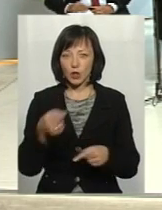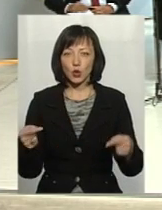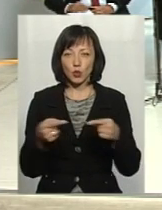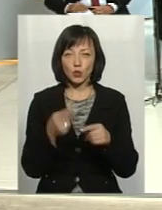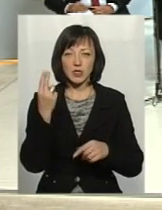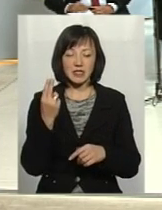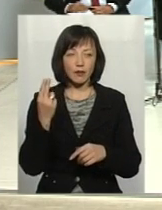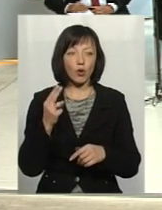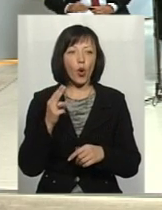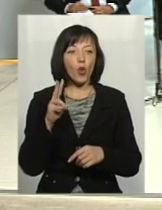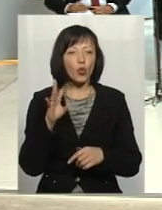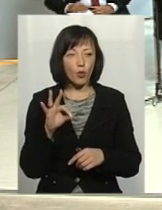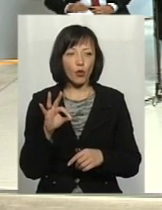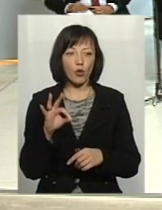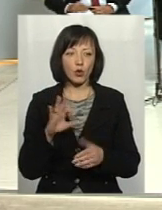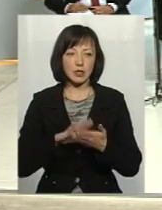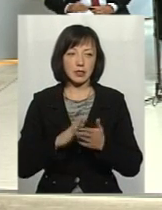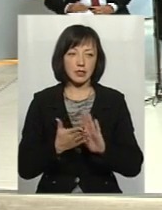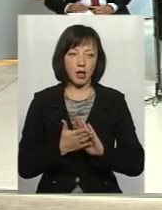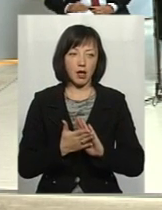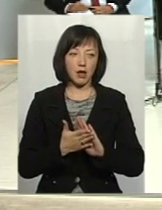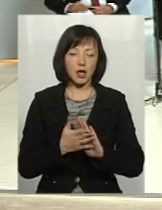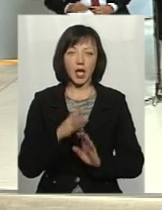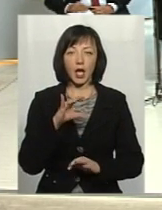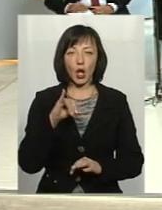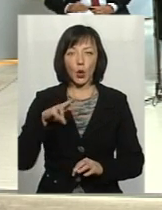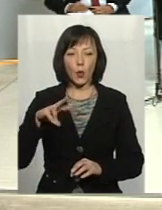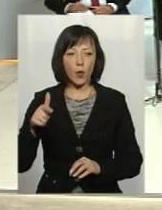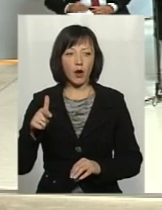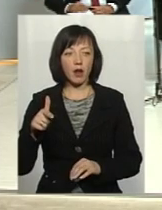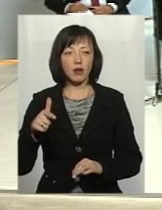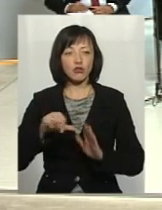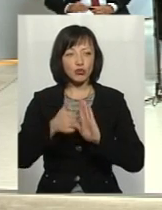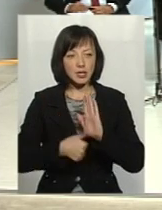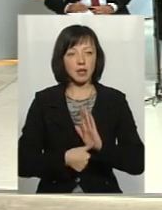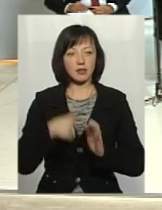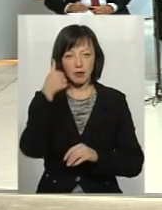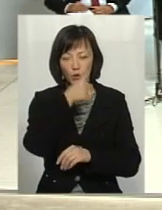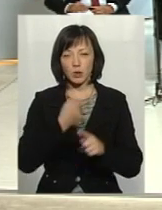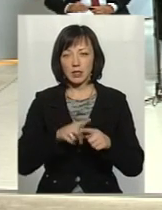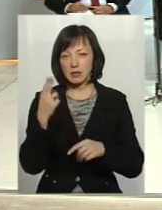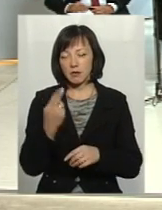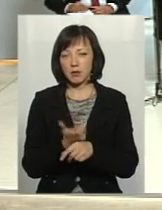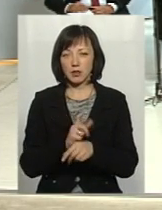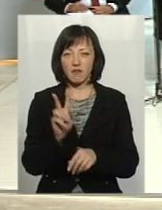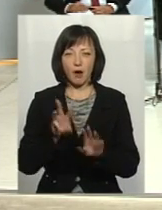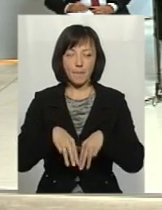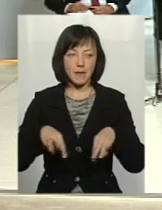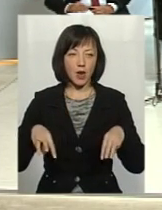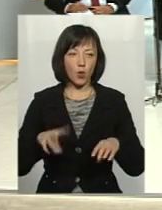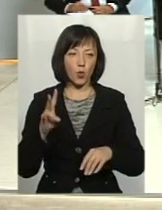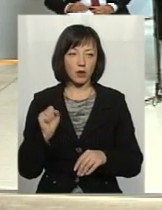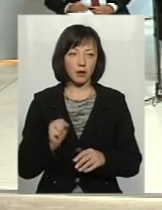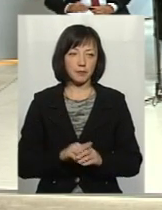цифру, але по состоянию на іюль 2016 г. цифра превішила 2 мільйони. Та